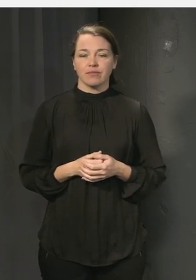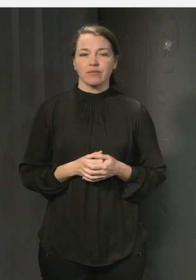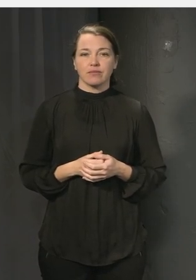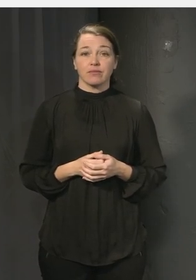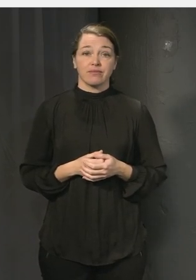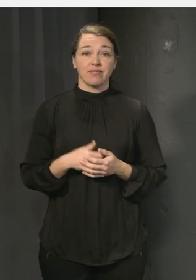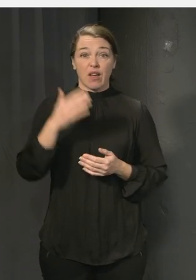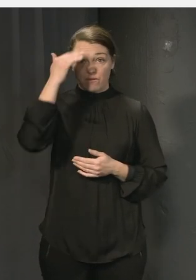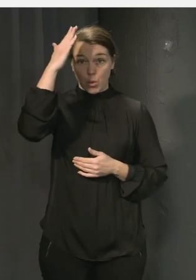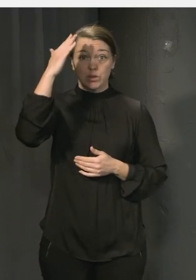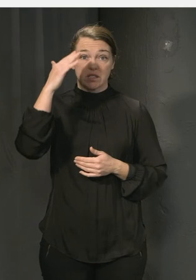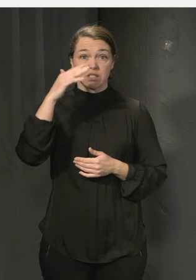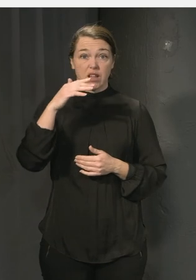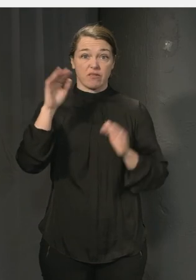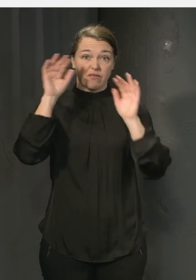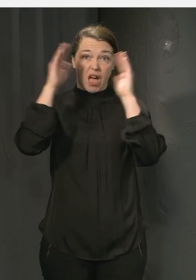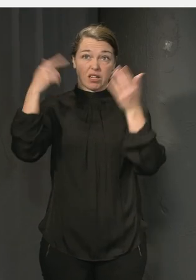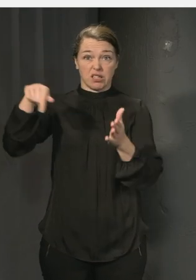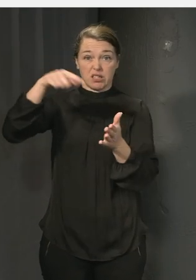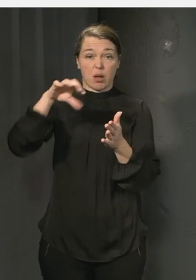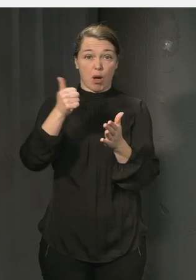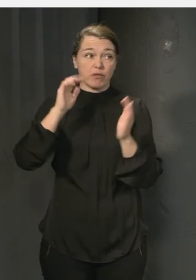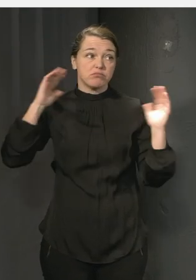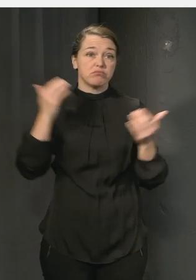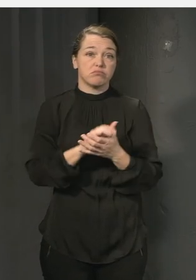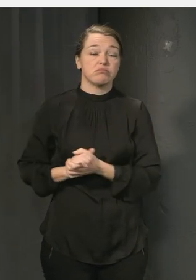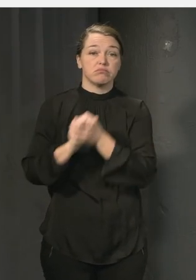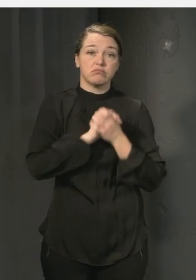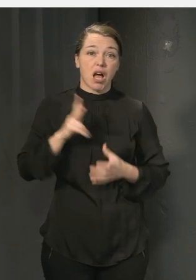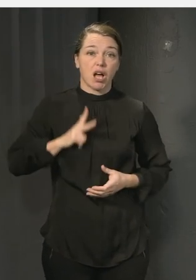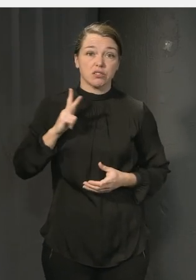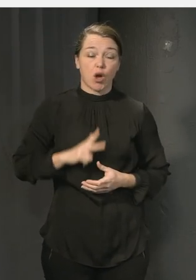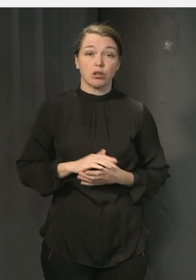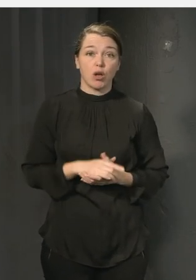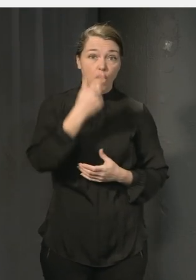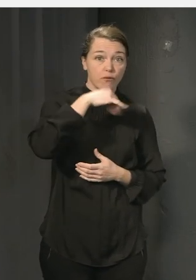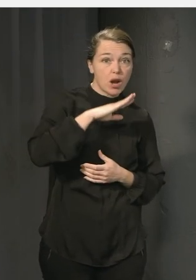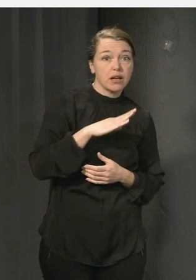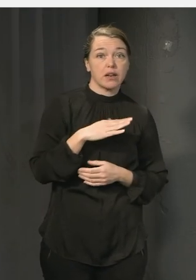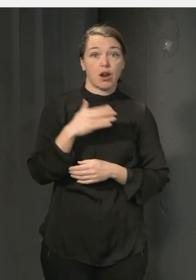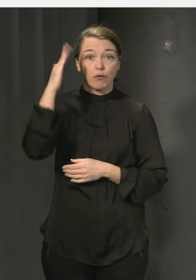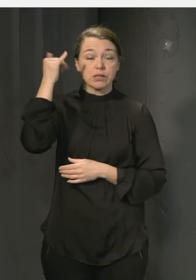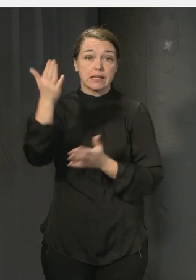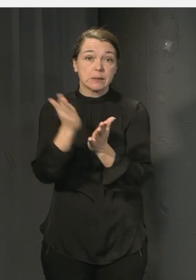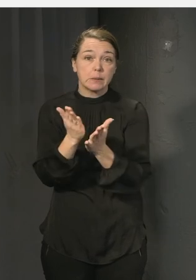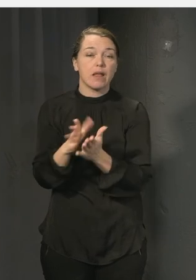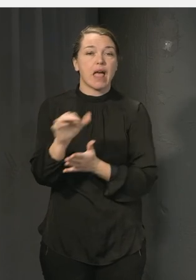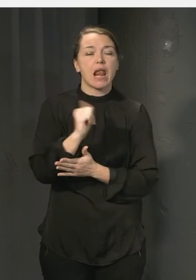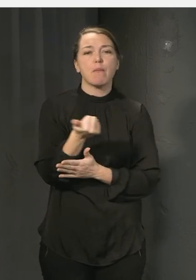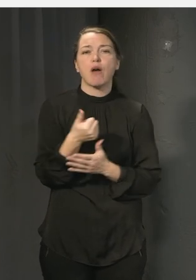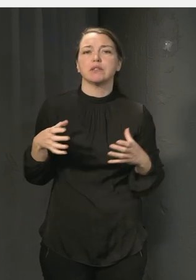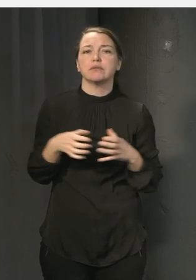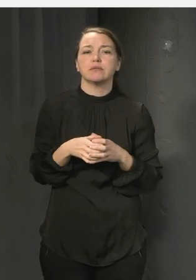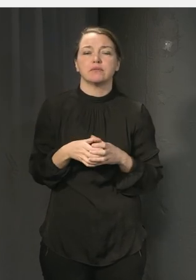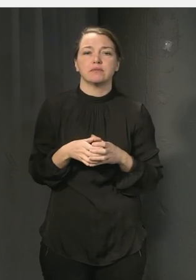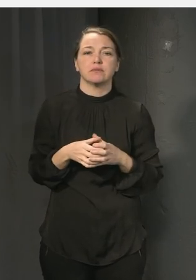och då pratar jag om föräldrar och de som finns i skolan det är ju naturligtvis så att alla behöver hjälpas åt men